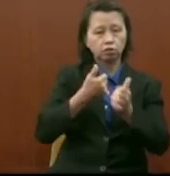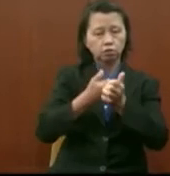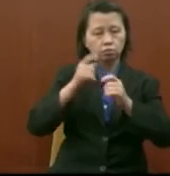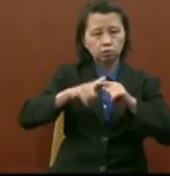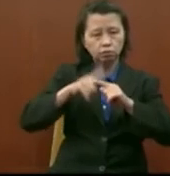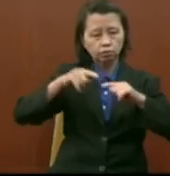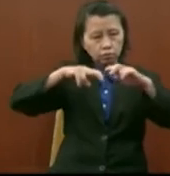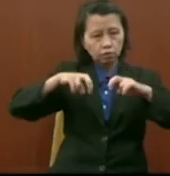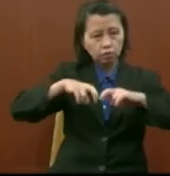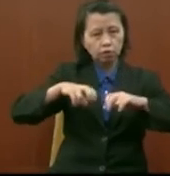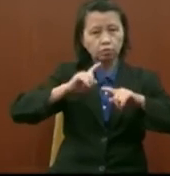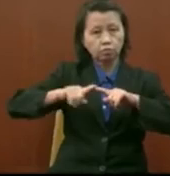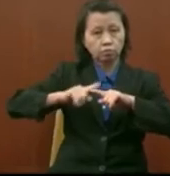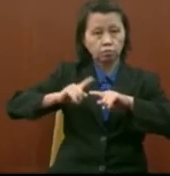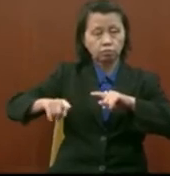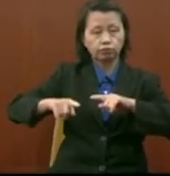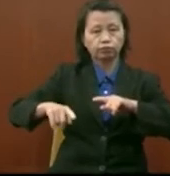pelbagai